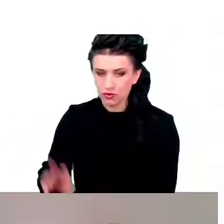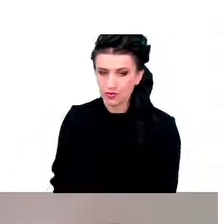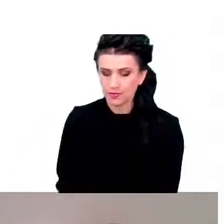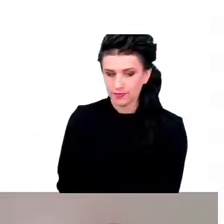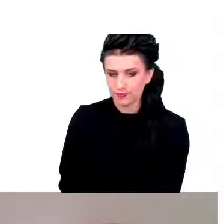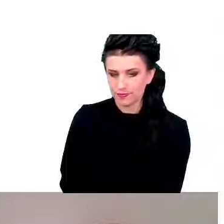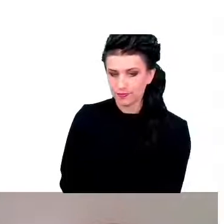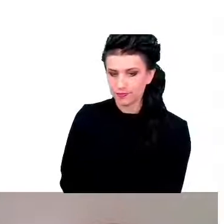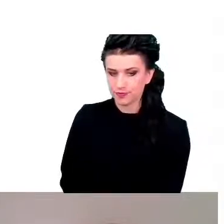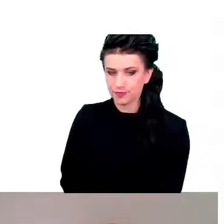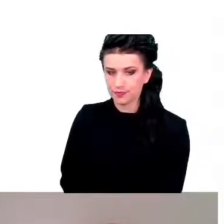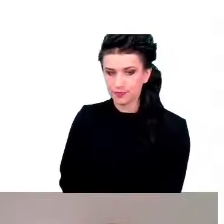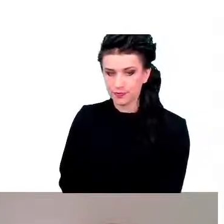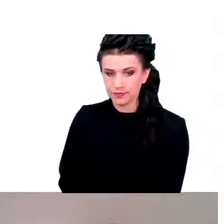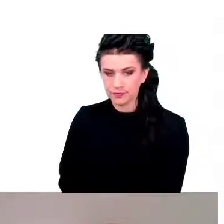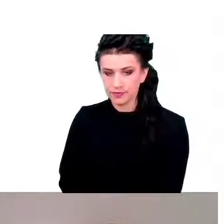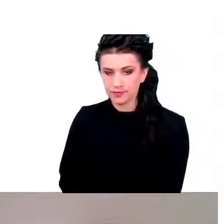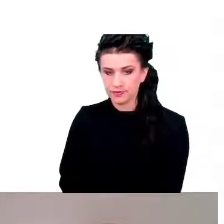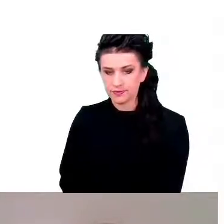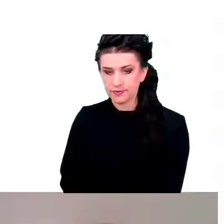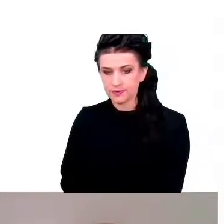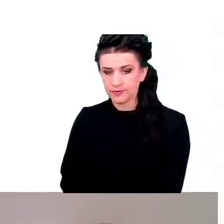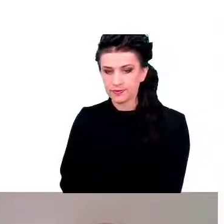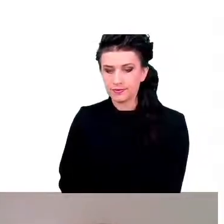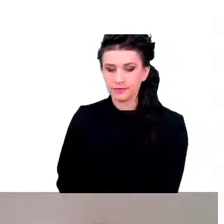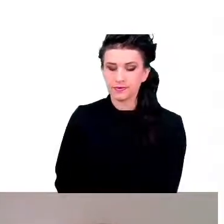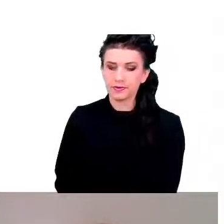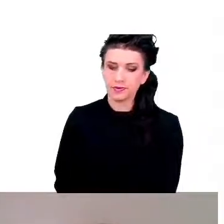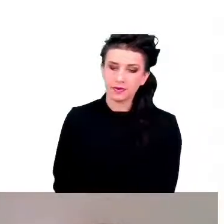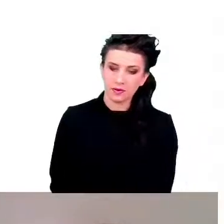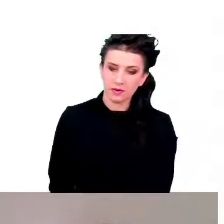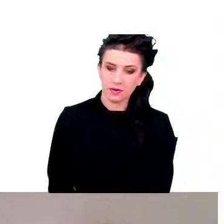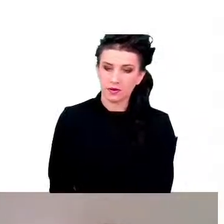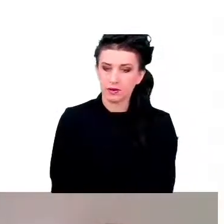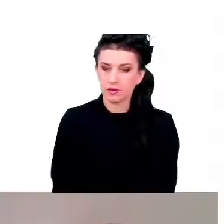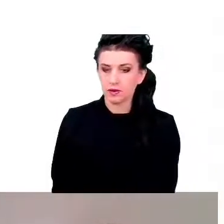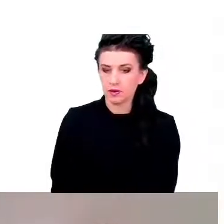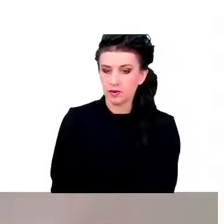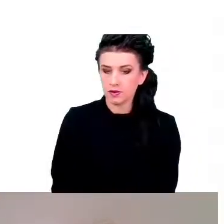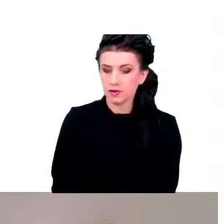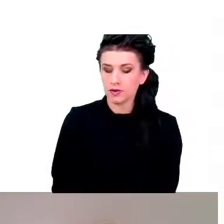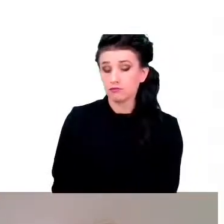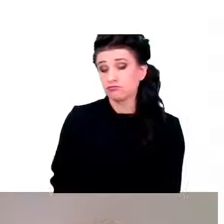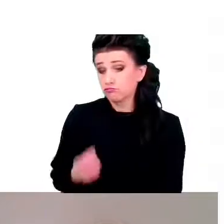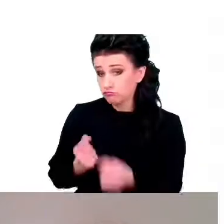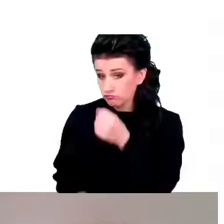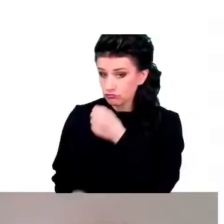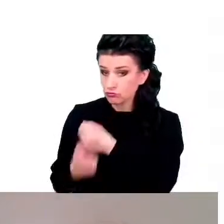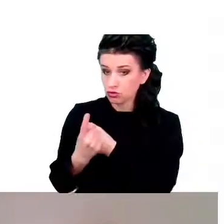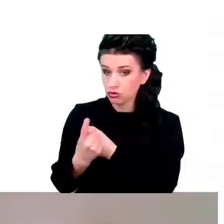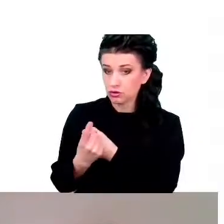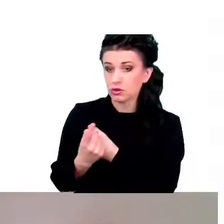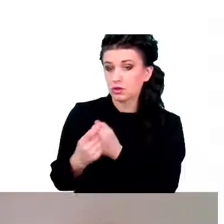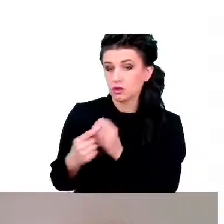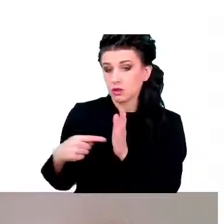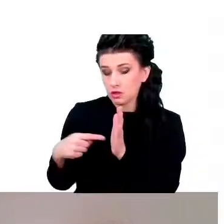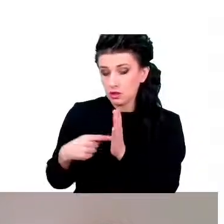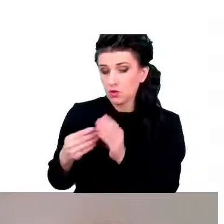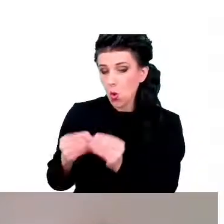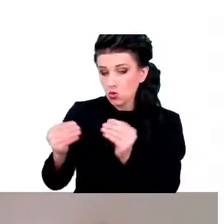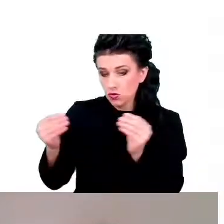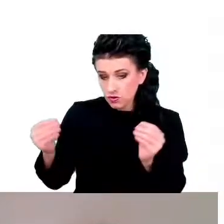w związku z tym pojawiła się, rozwinęła się